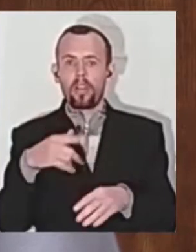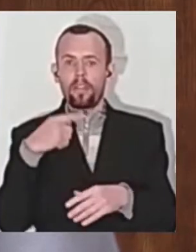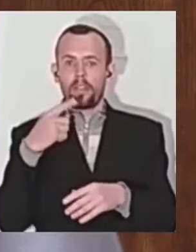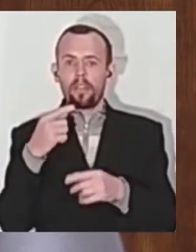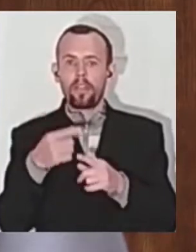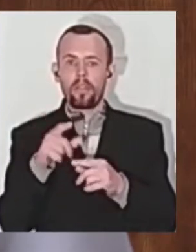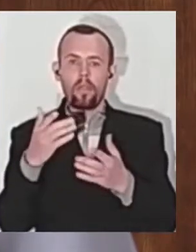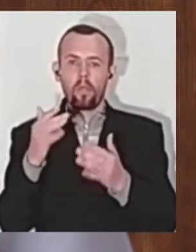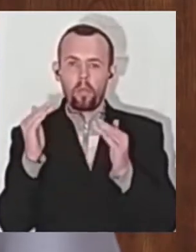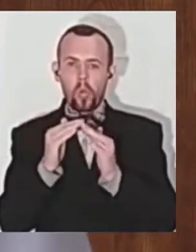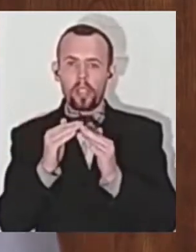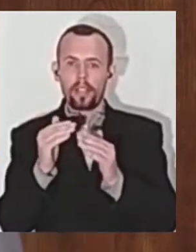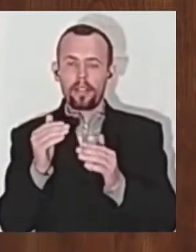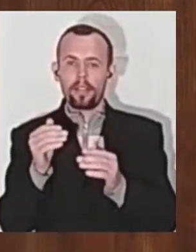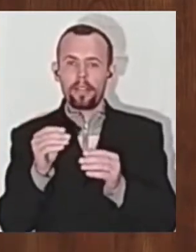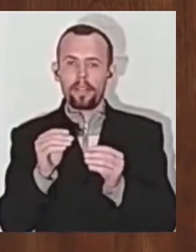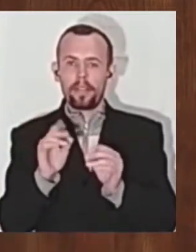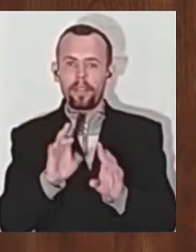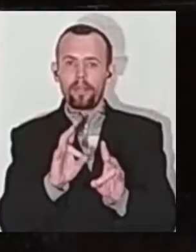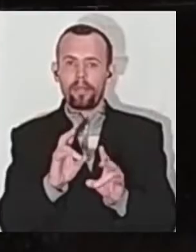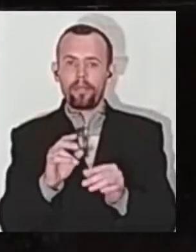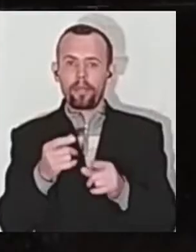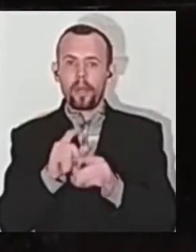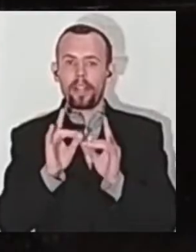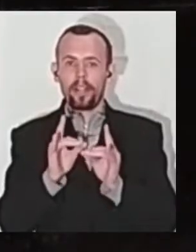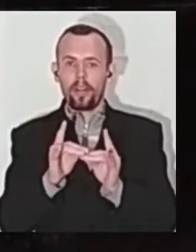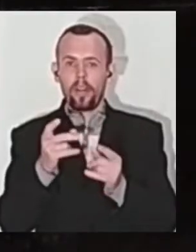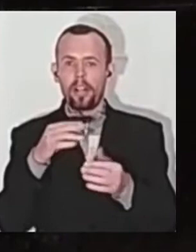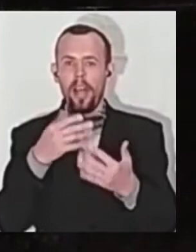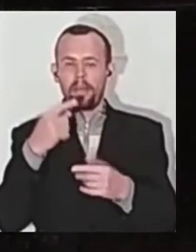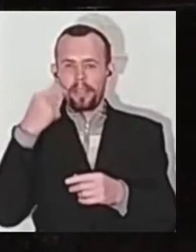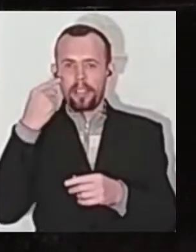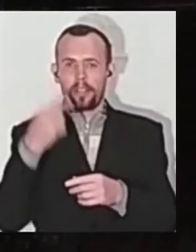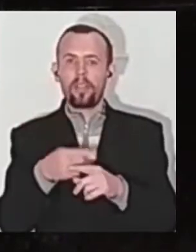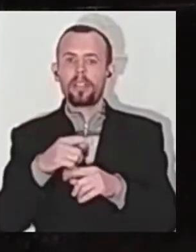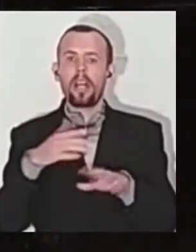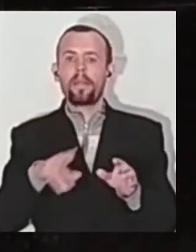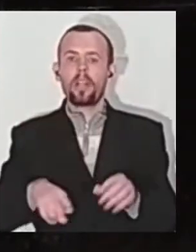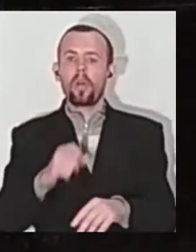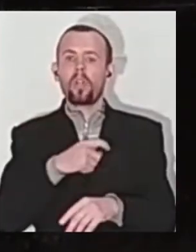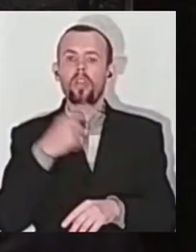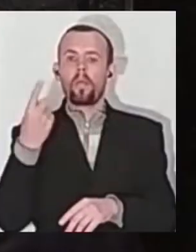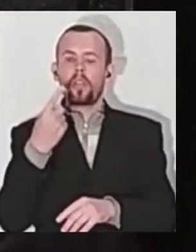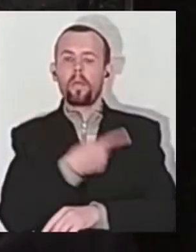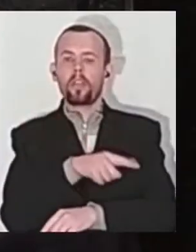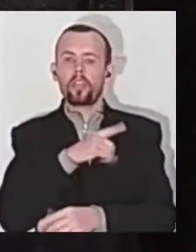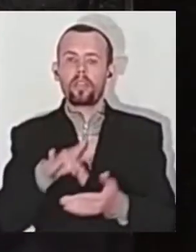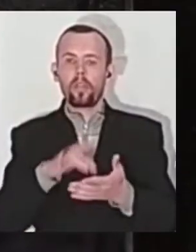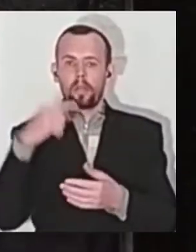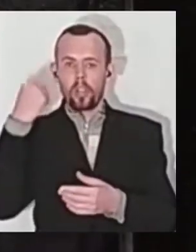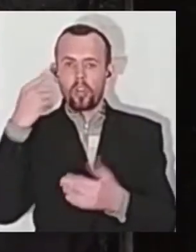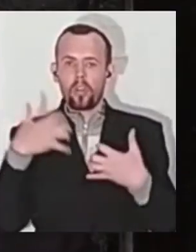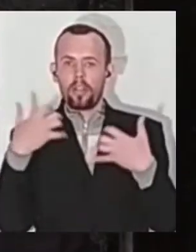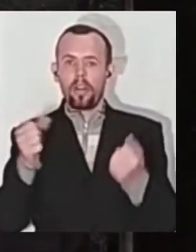для психохроніки. Гендиректор Одеського обласного медичного центру психічного здоров'я Анатолій